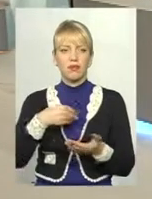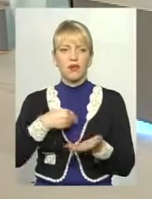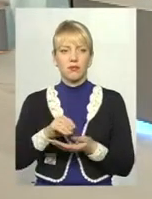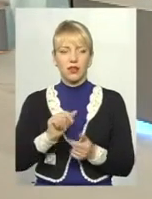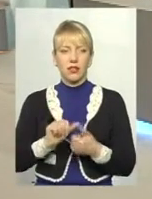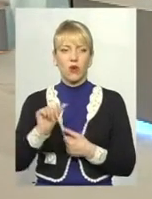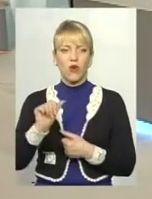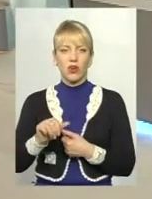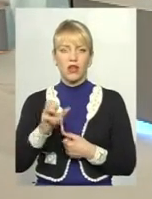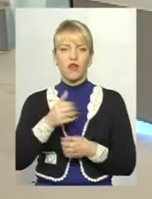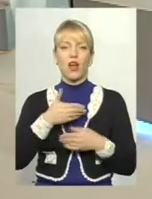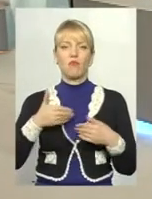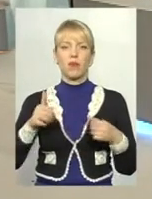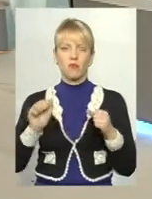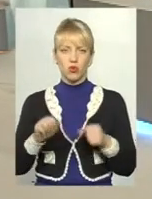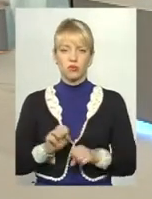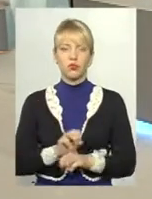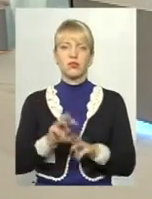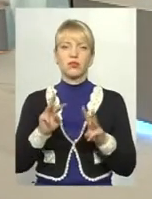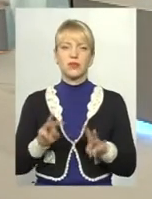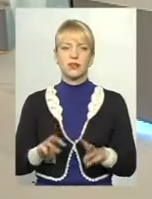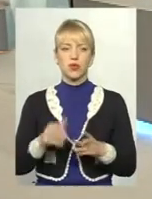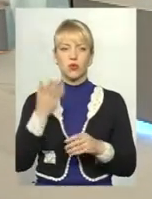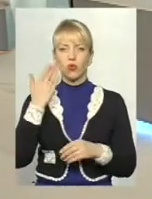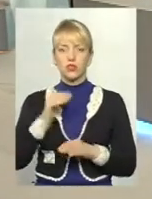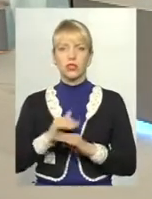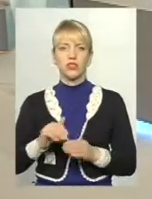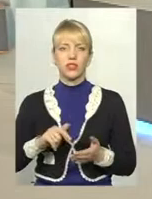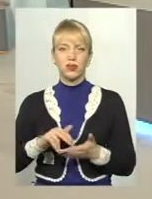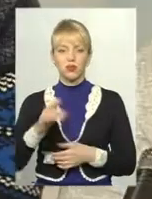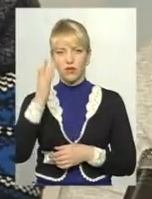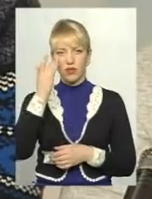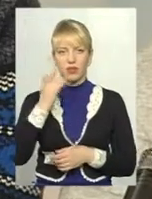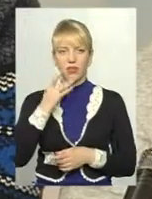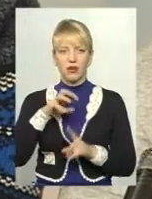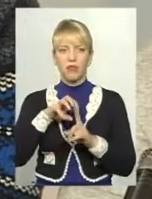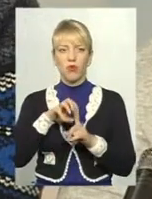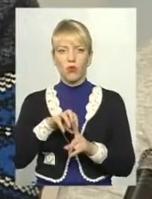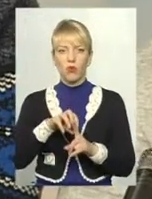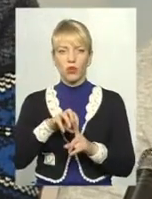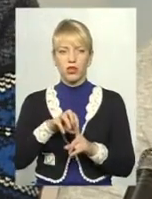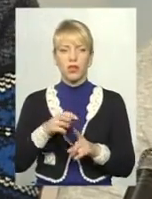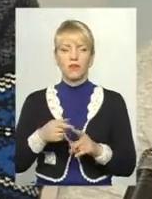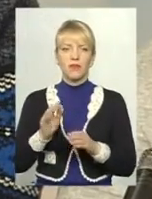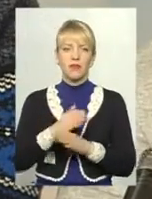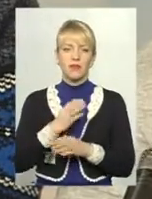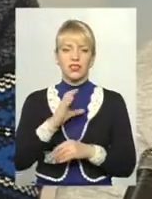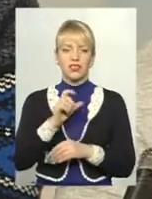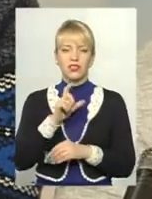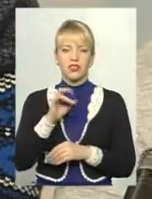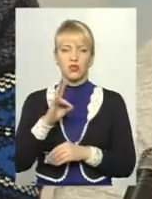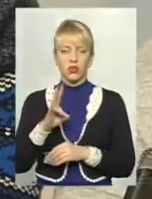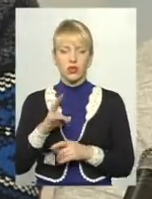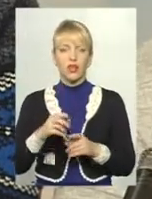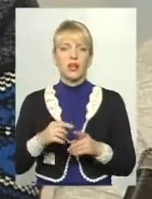можемо забезпечити, відповідно, коли діти йдуть в походи, літні, в міжсезонні походи, це теж дуже важкі походи,